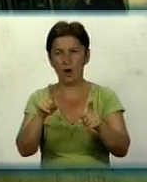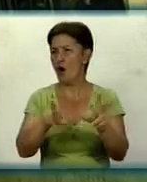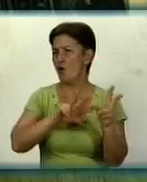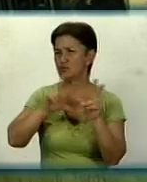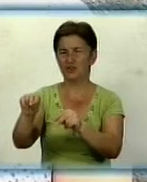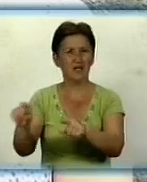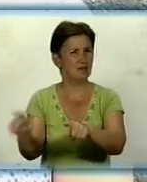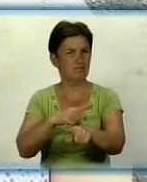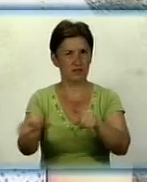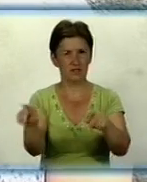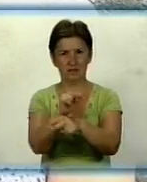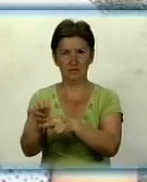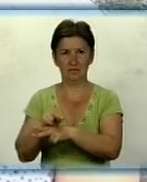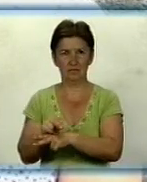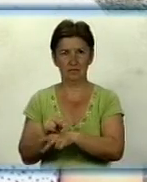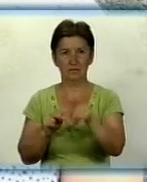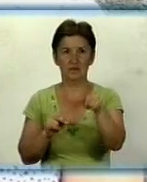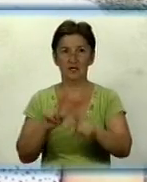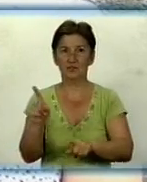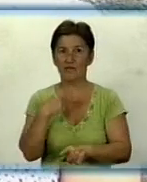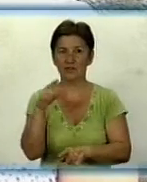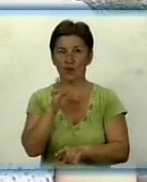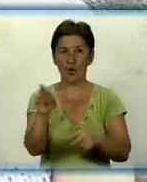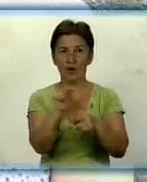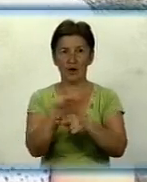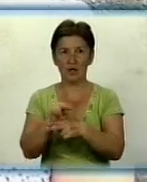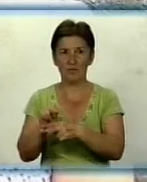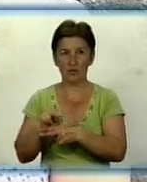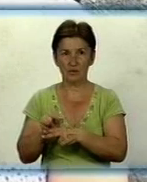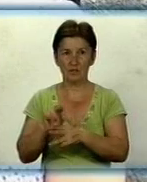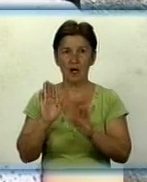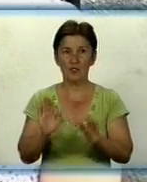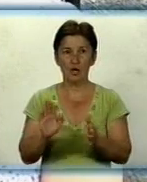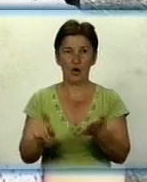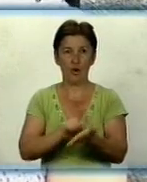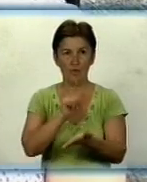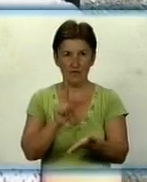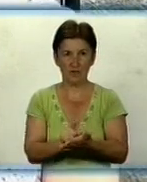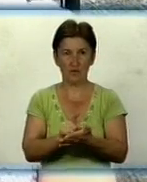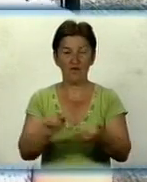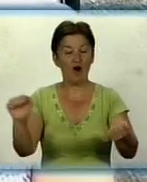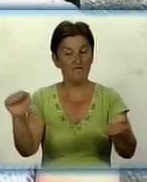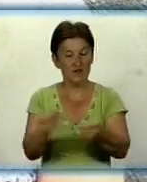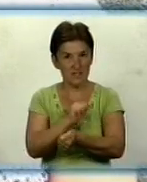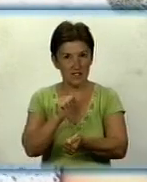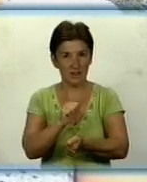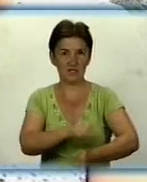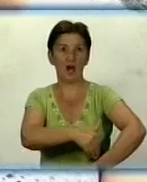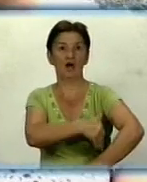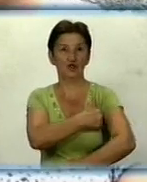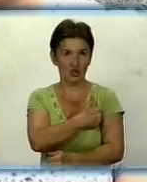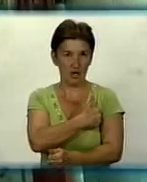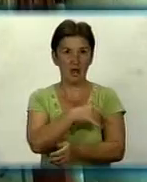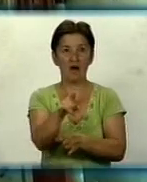знищене вогнем. Що стосується ремонту під'їзду, то обов'язково тільки висохне все, ЖКО виконає